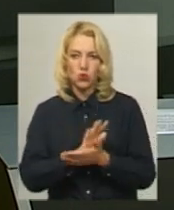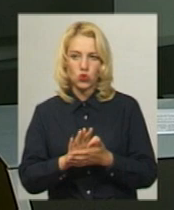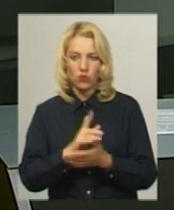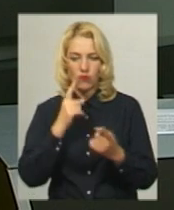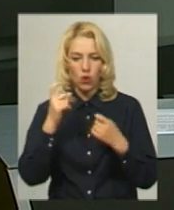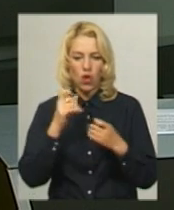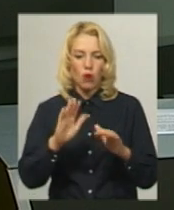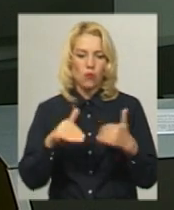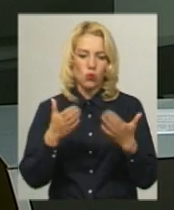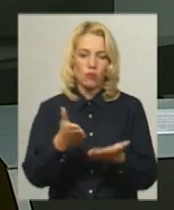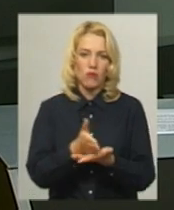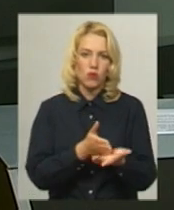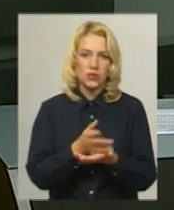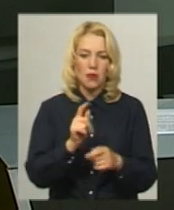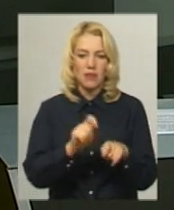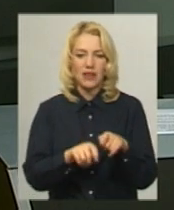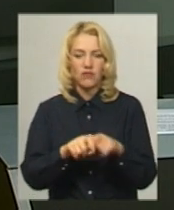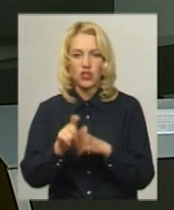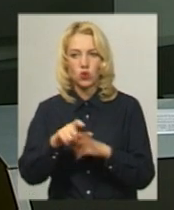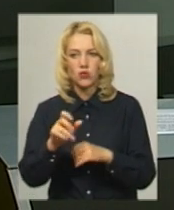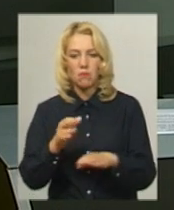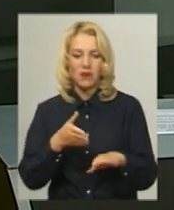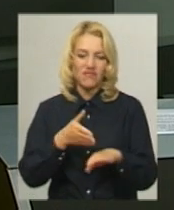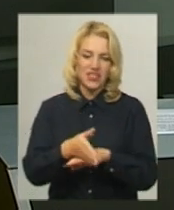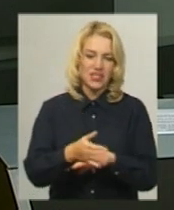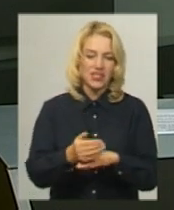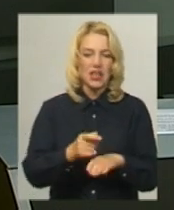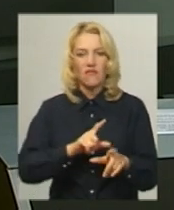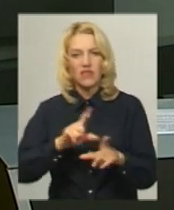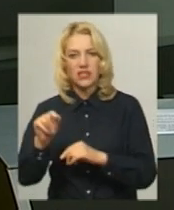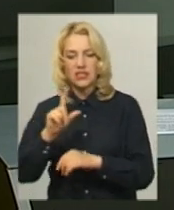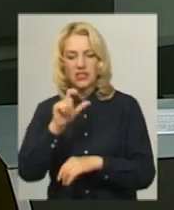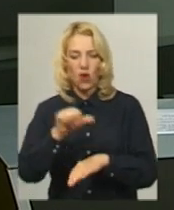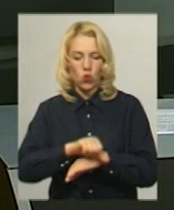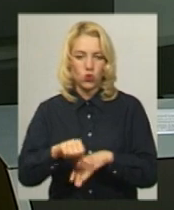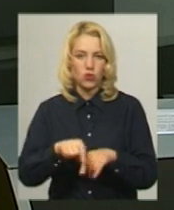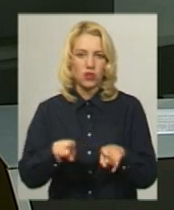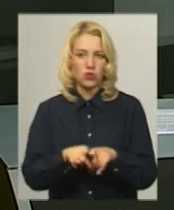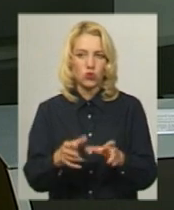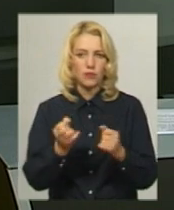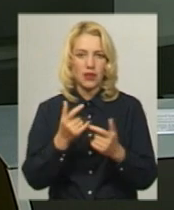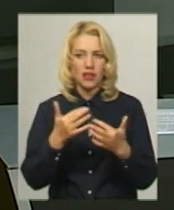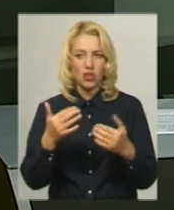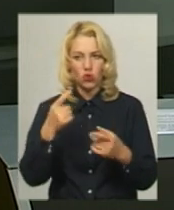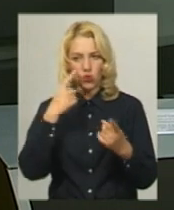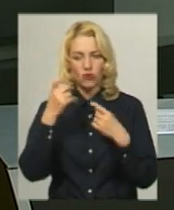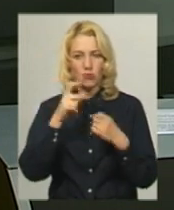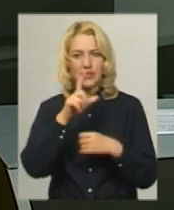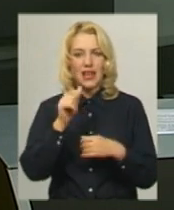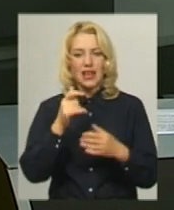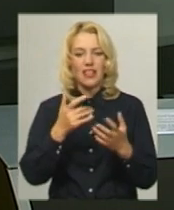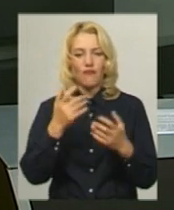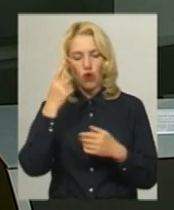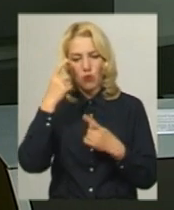пропонував послуги із перевірки осіб при в'їзді та виїзді за кордон, а також отримання іншої інформації з інформаційно